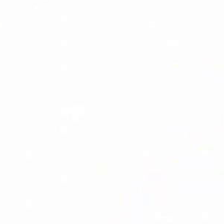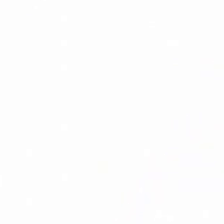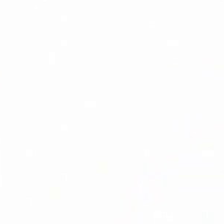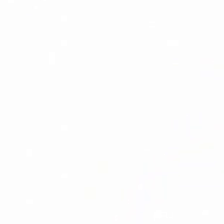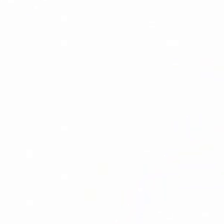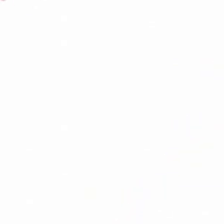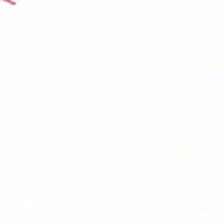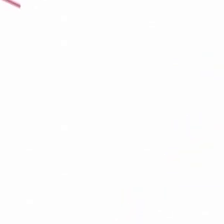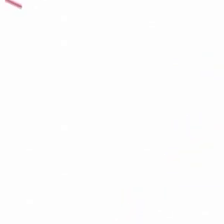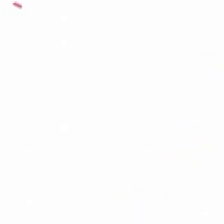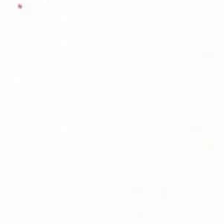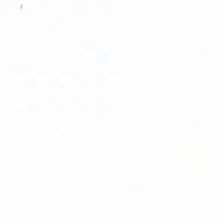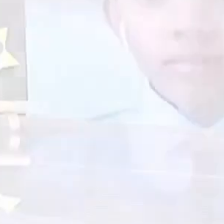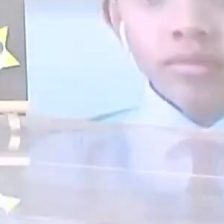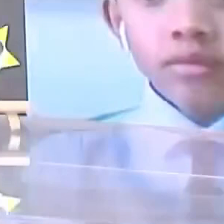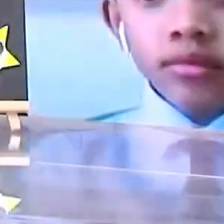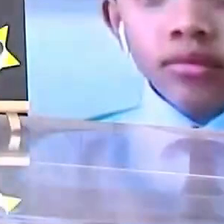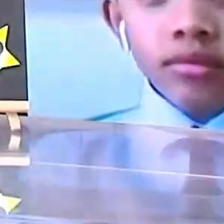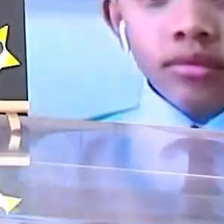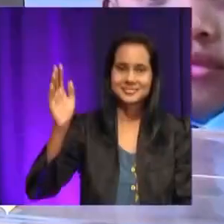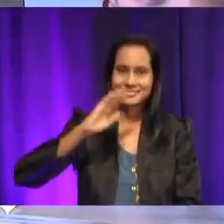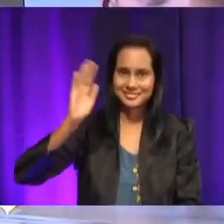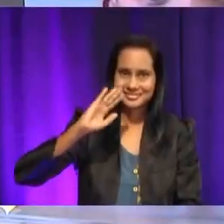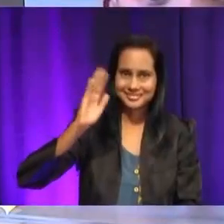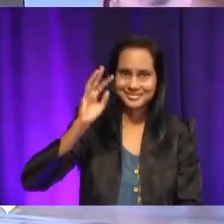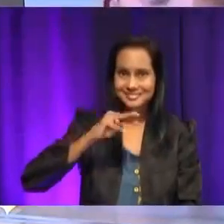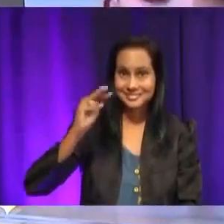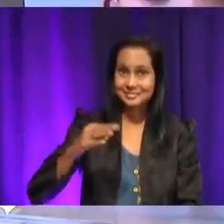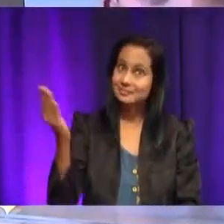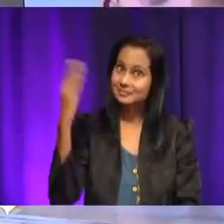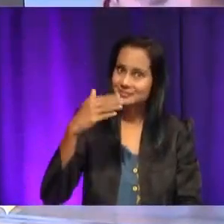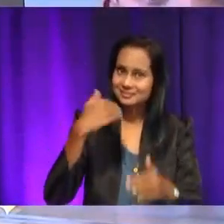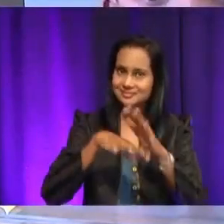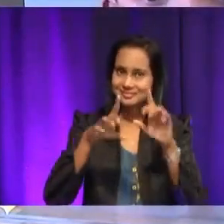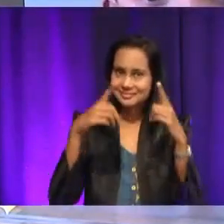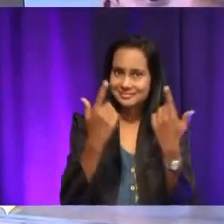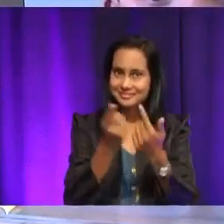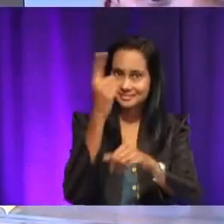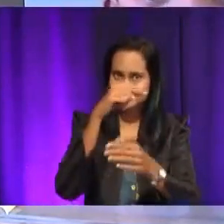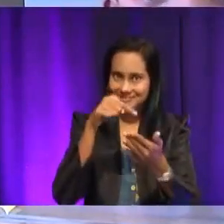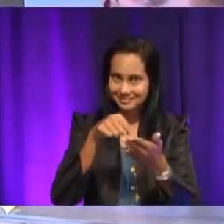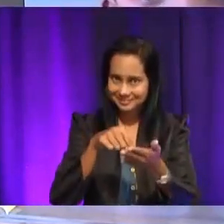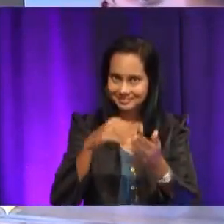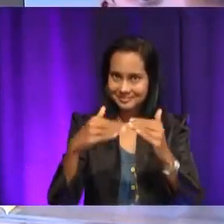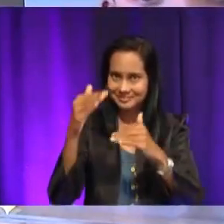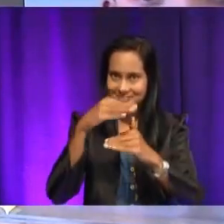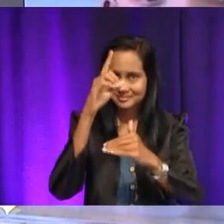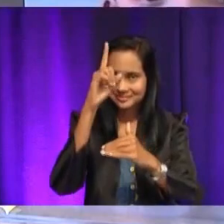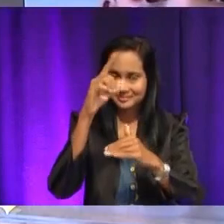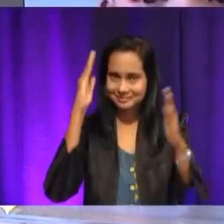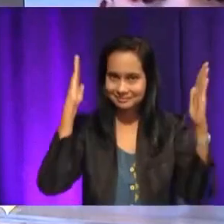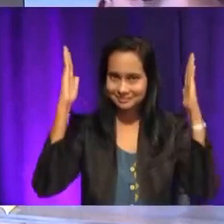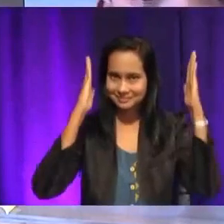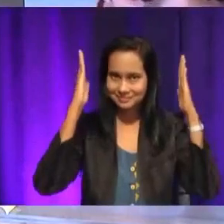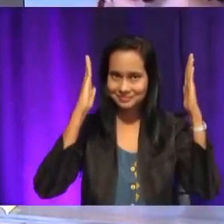Didik TV KPM. Hai, murid-murid. Jom kita masuk kelas. Hari ini kita dalam slot tahap 1 bagi mata pelajaran